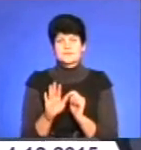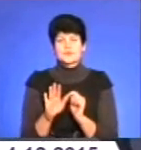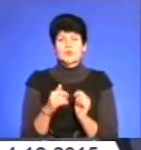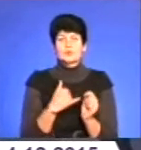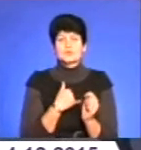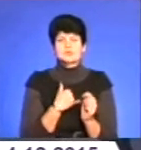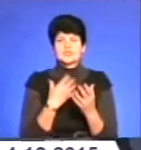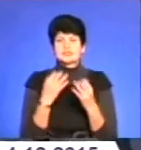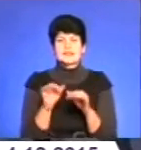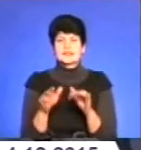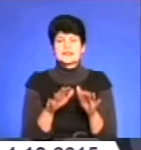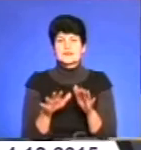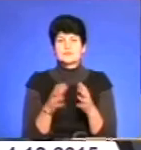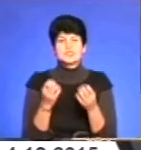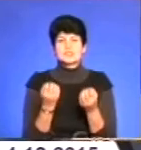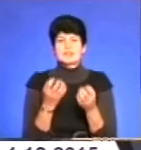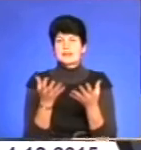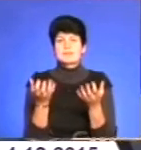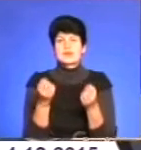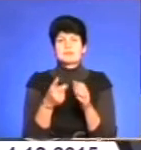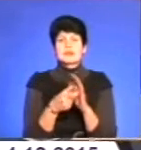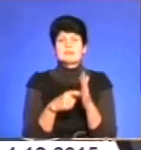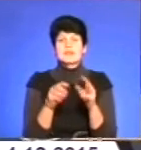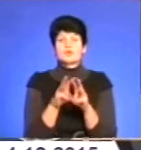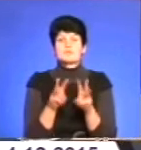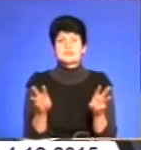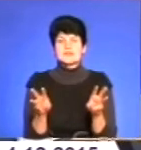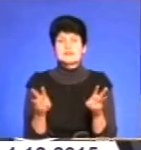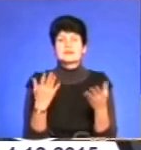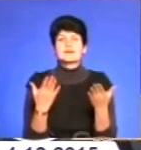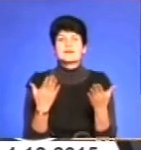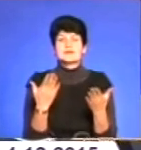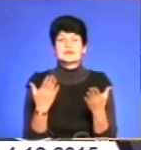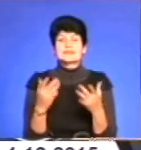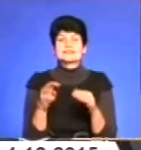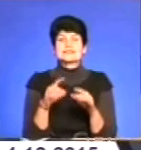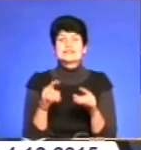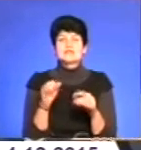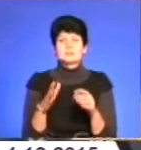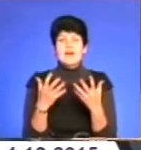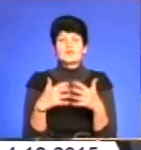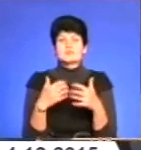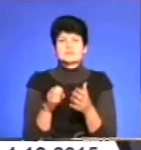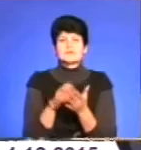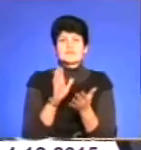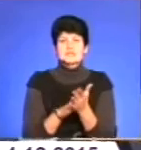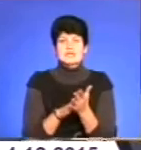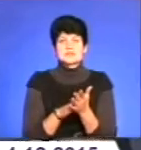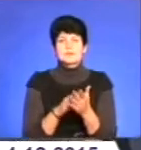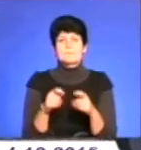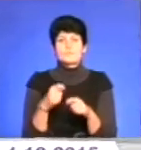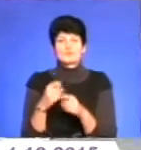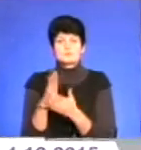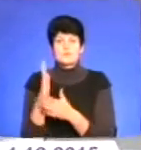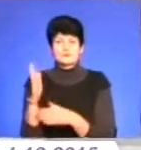в нас він ще не діє, тому що ще не прийнято в кабінету міністрів, які самі засоби автоматизованої фіксації правопорушень мають